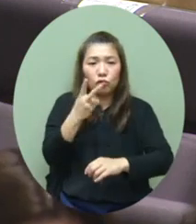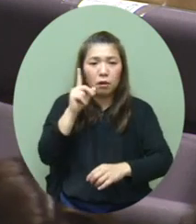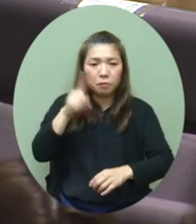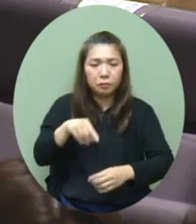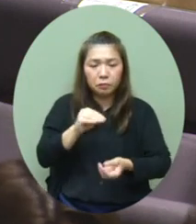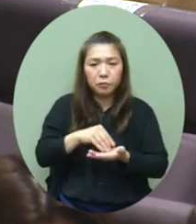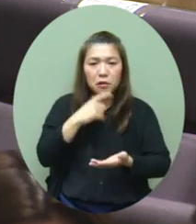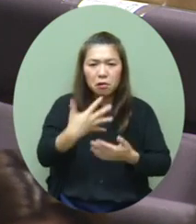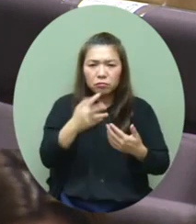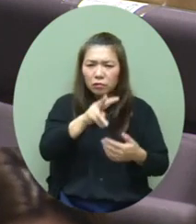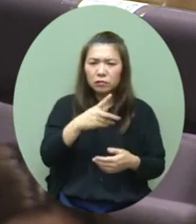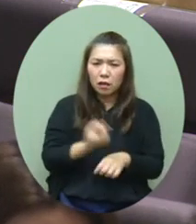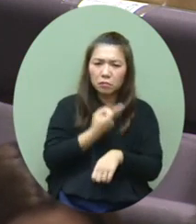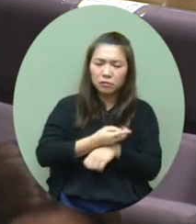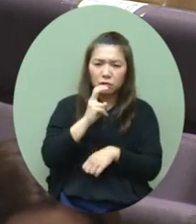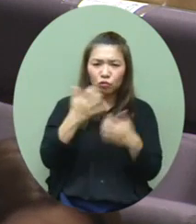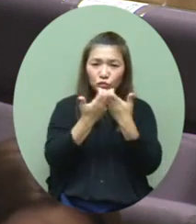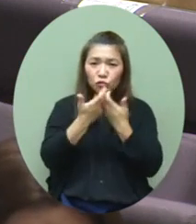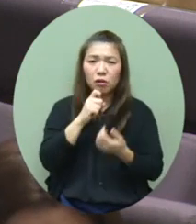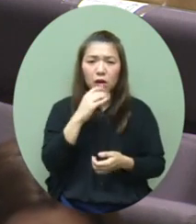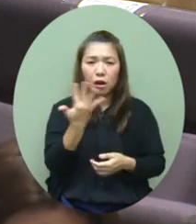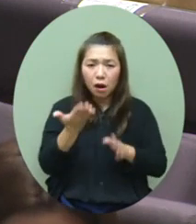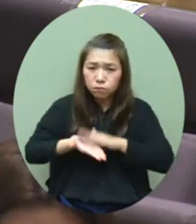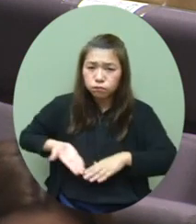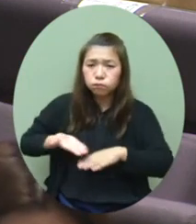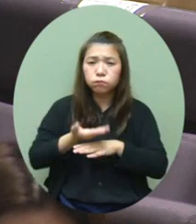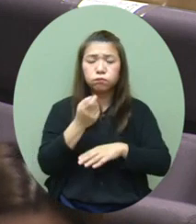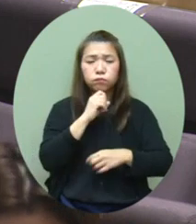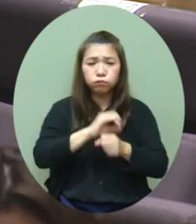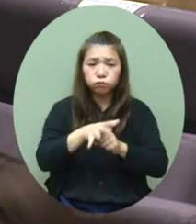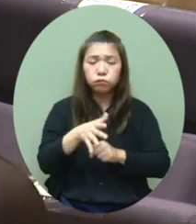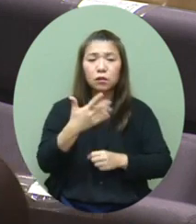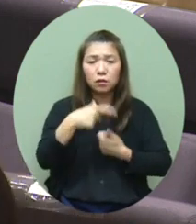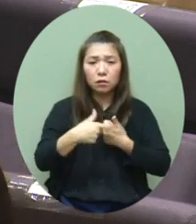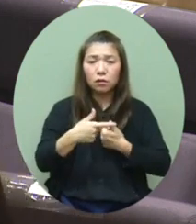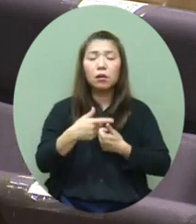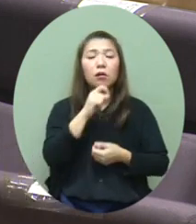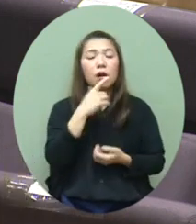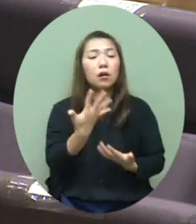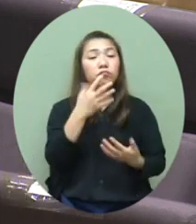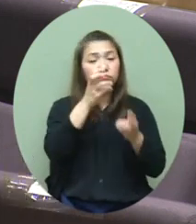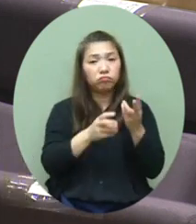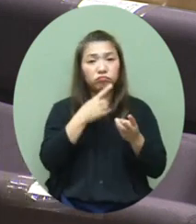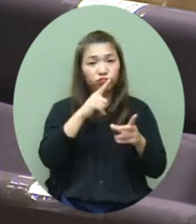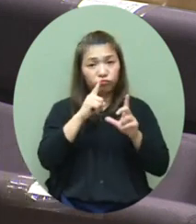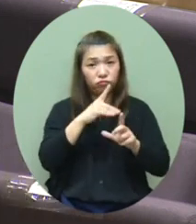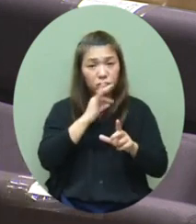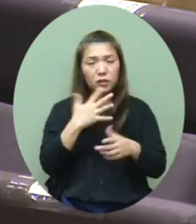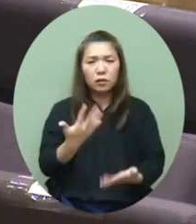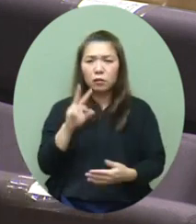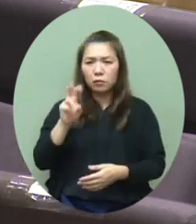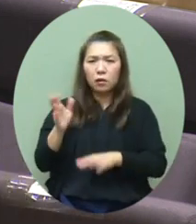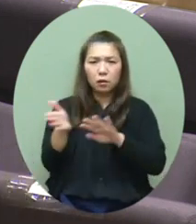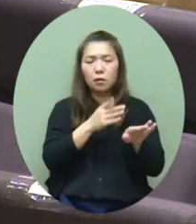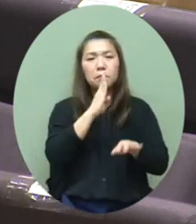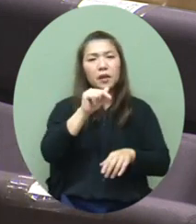見到一些案例有沒有說大概有多少宗是出現了這個情況有沒有多一些詳情而且見到BA.4